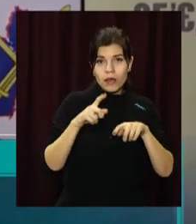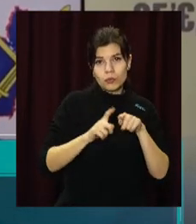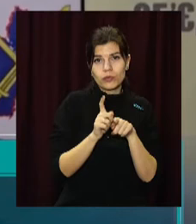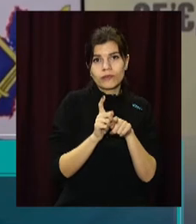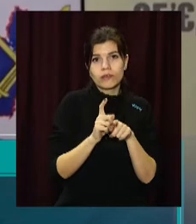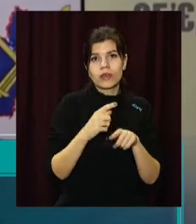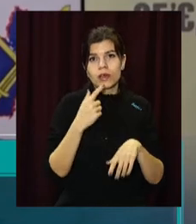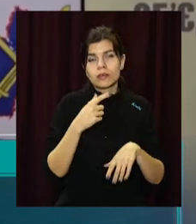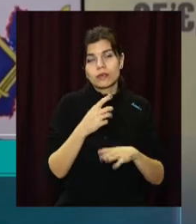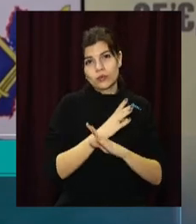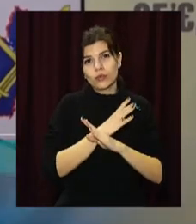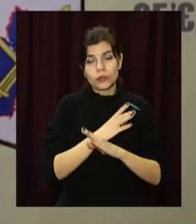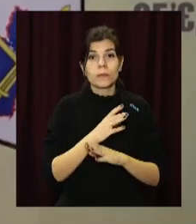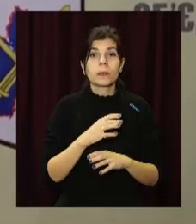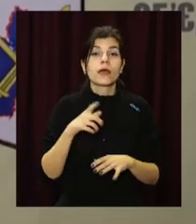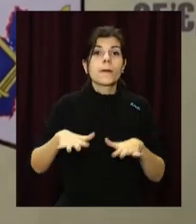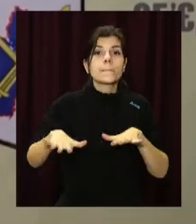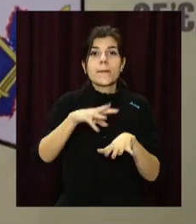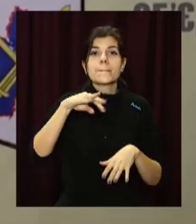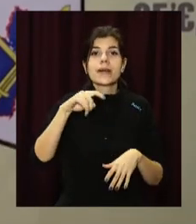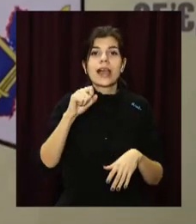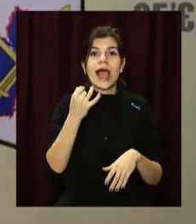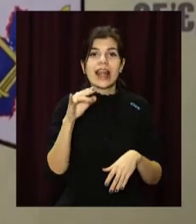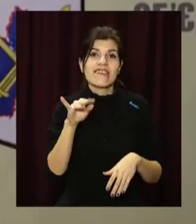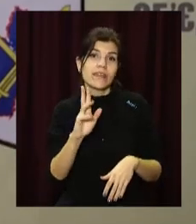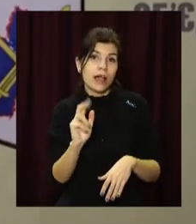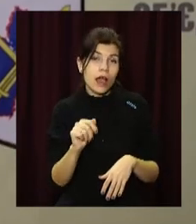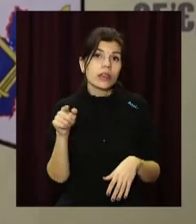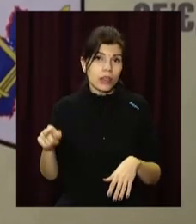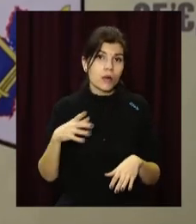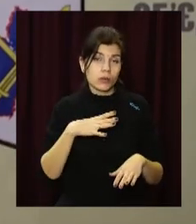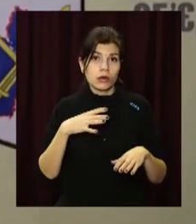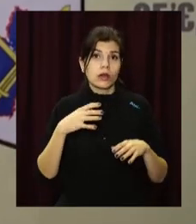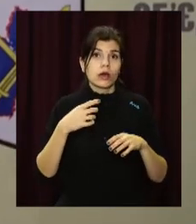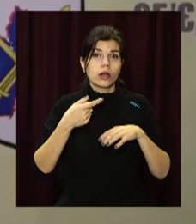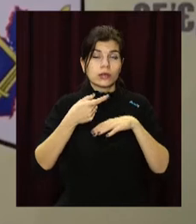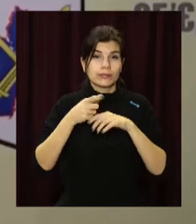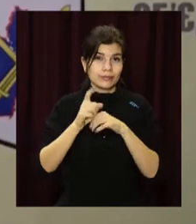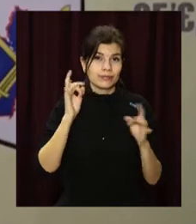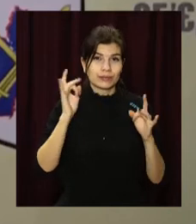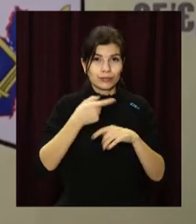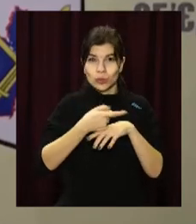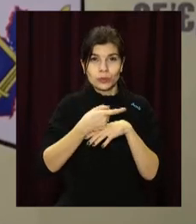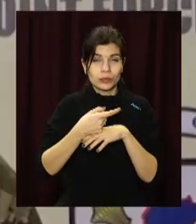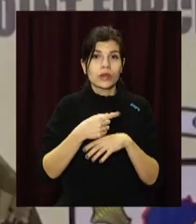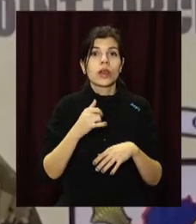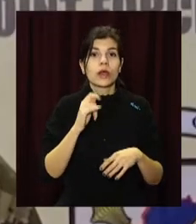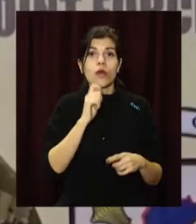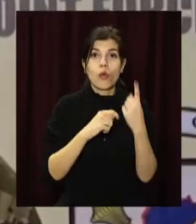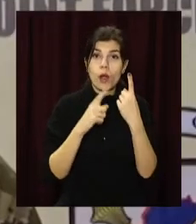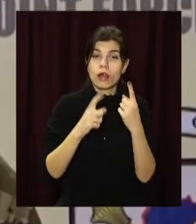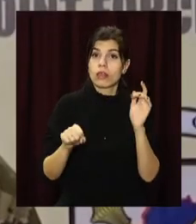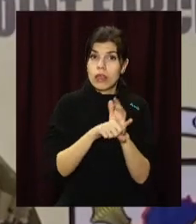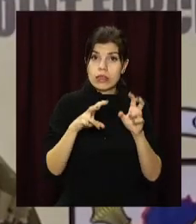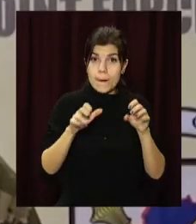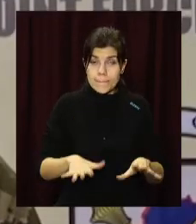Поблизу Новомихайлівки ворог відкривав вогонь з великокаліберного кулемета. Наслідок обстрілу один із захисників України загинув. На працівні